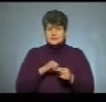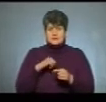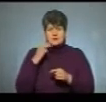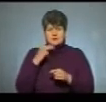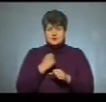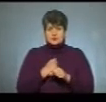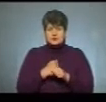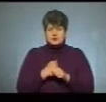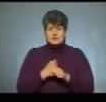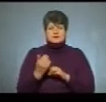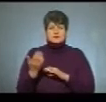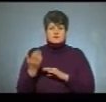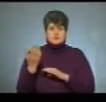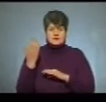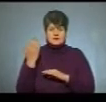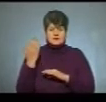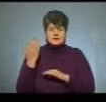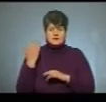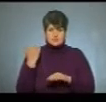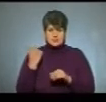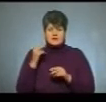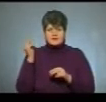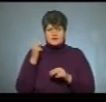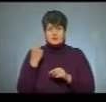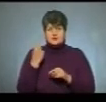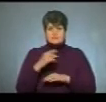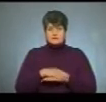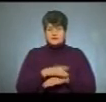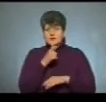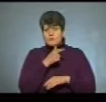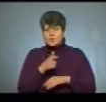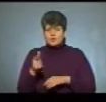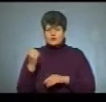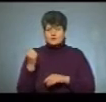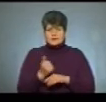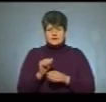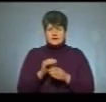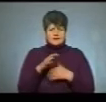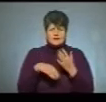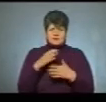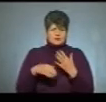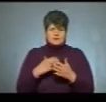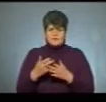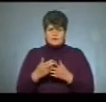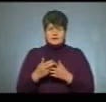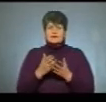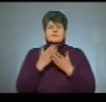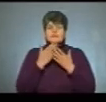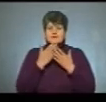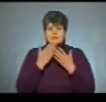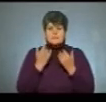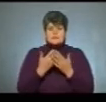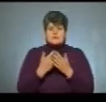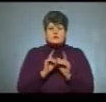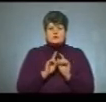робити заздалегідь і вчити один предмет протягом тижня, не міксувати їх одночасно. Не існує, так би мовити, якогось